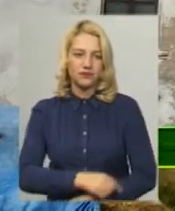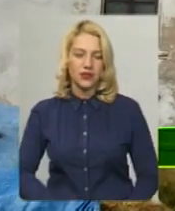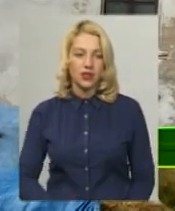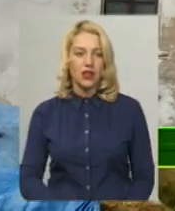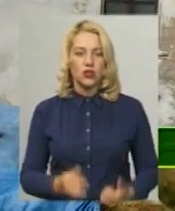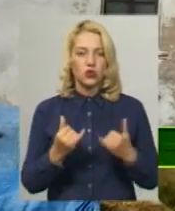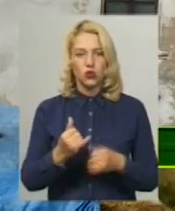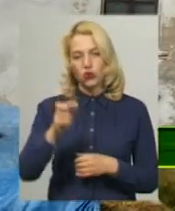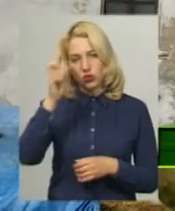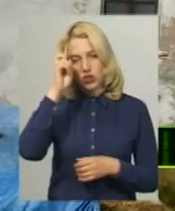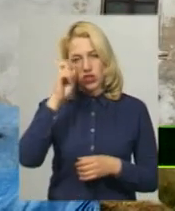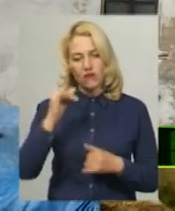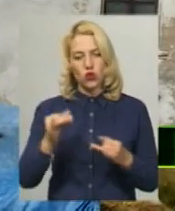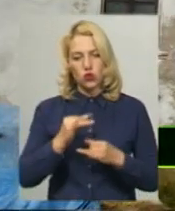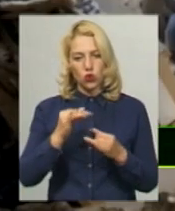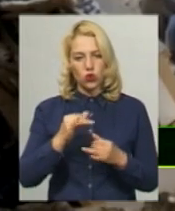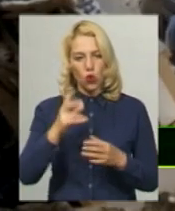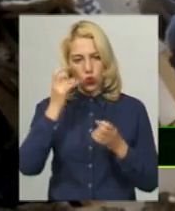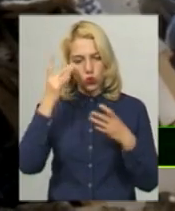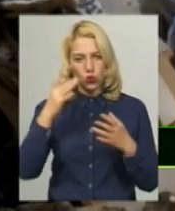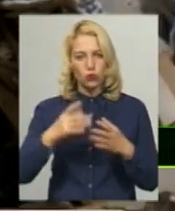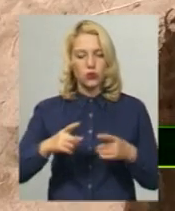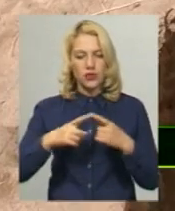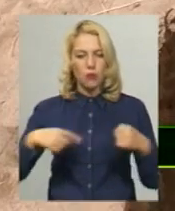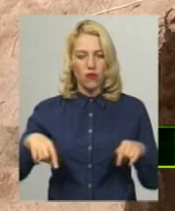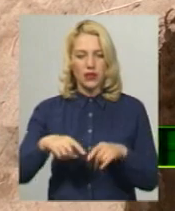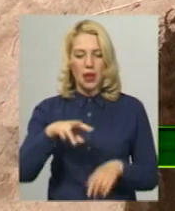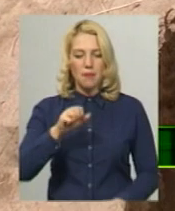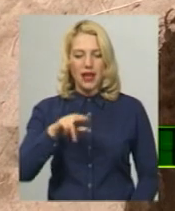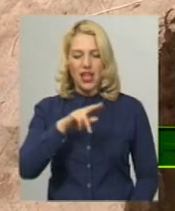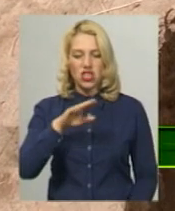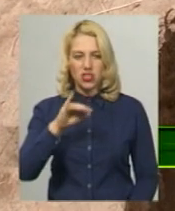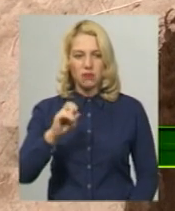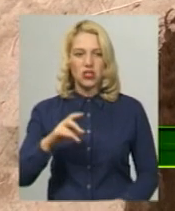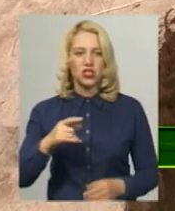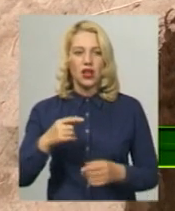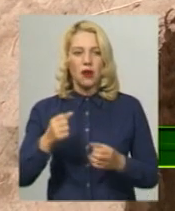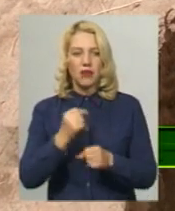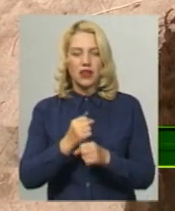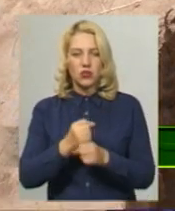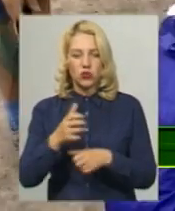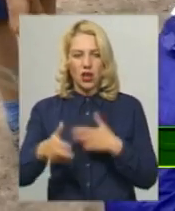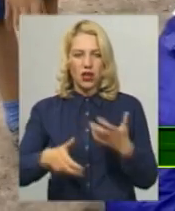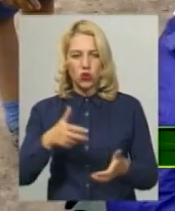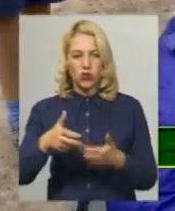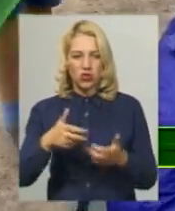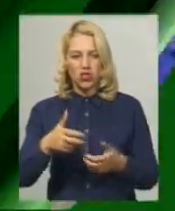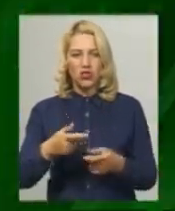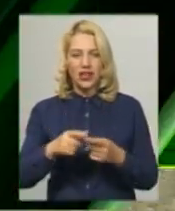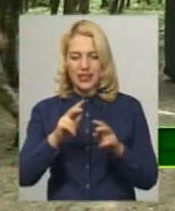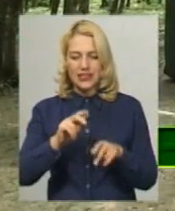У Державному історико-культурному заповіднику Межибі Жлитичівського району та поблизу нього працюють археологічні експедиції.